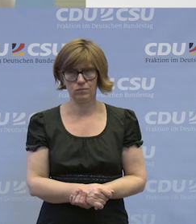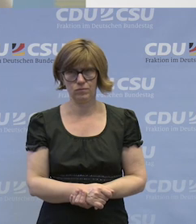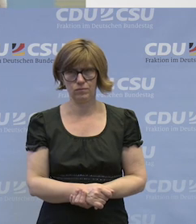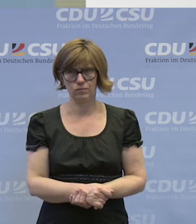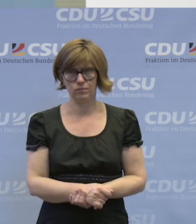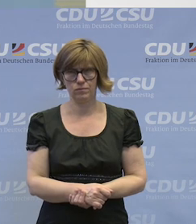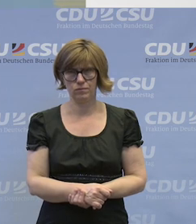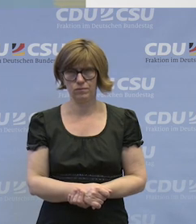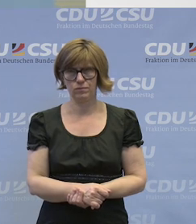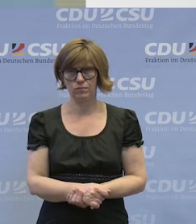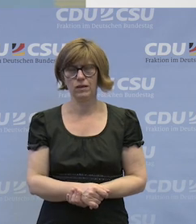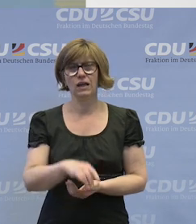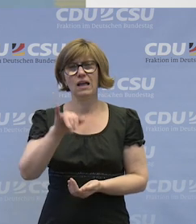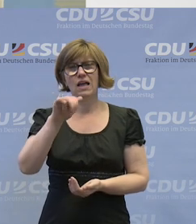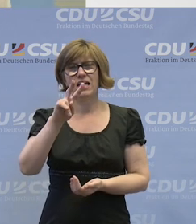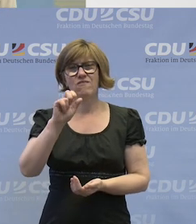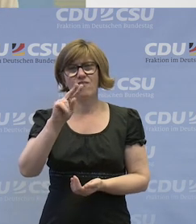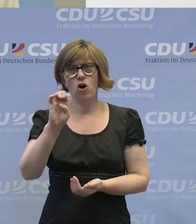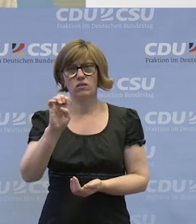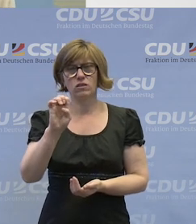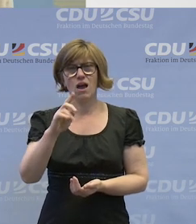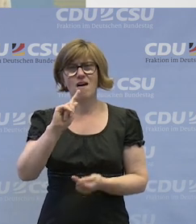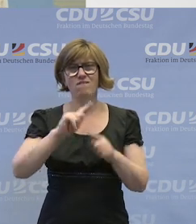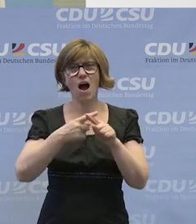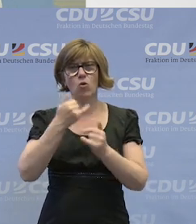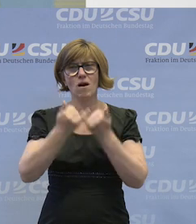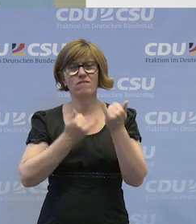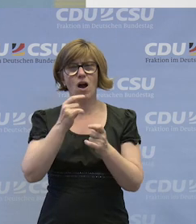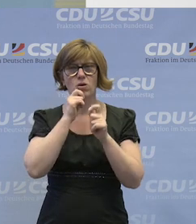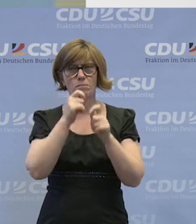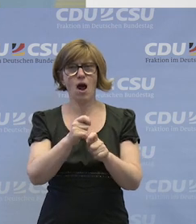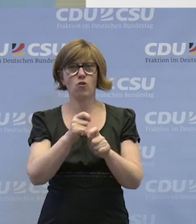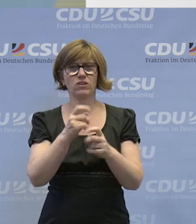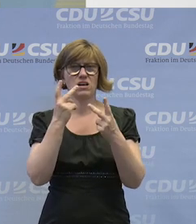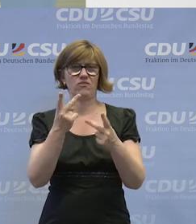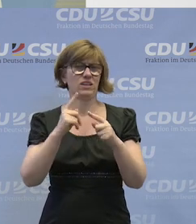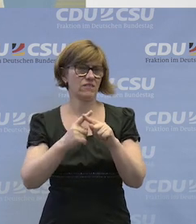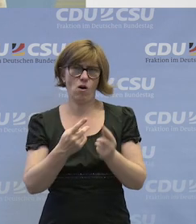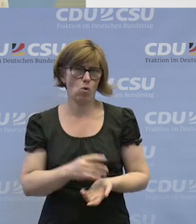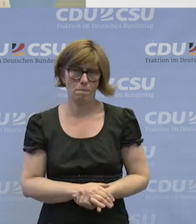Genau. Yvonne, warum sind denn Frauenbeauftragte eigentlich wichtig?